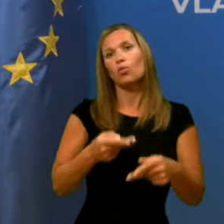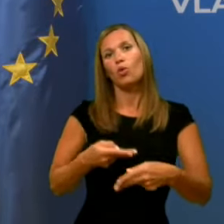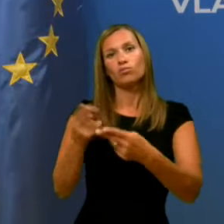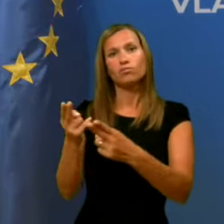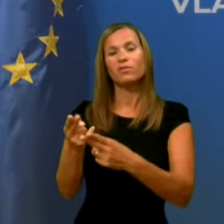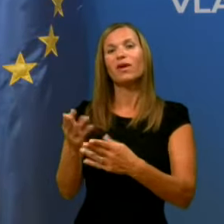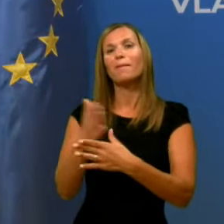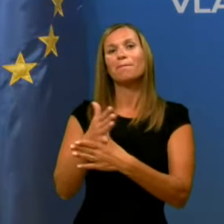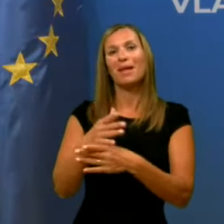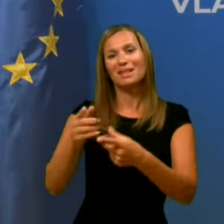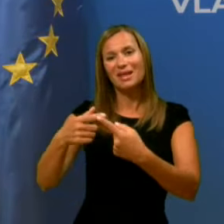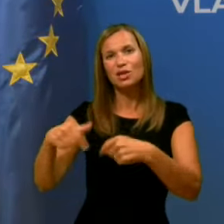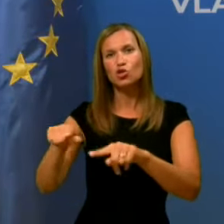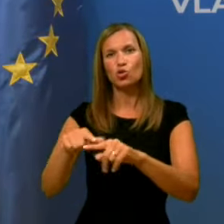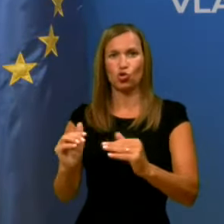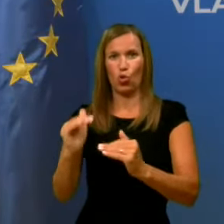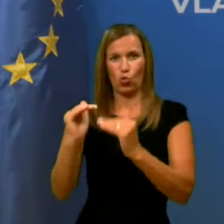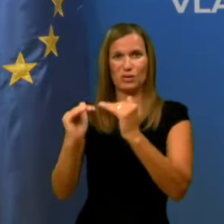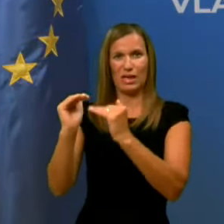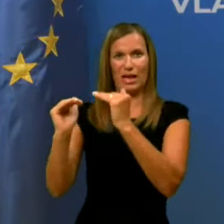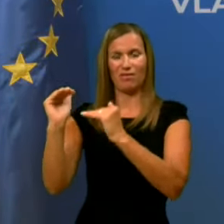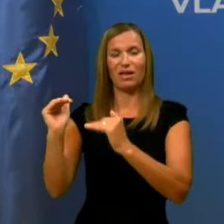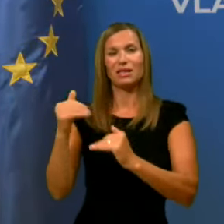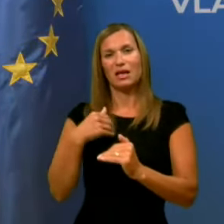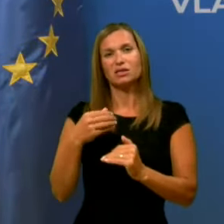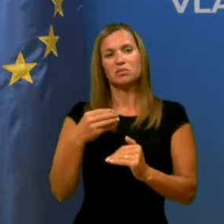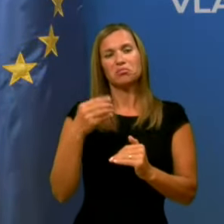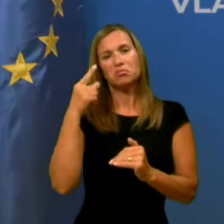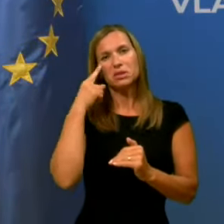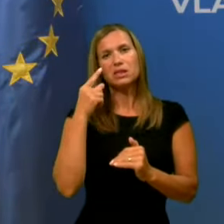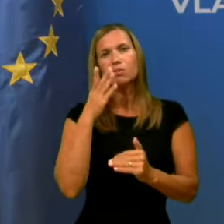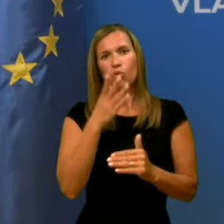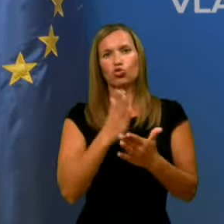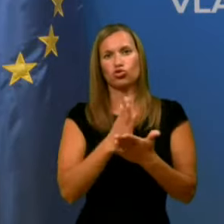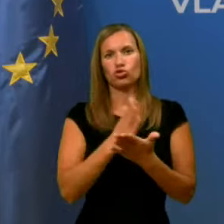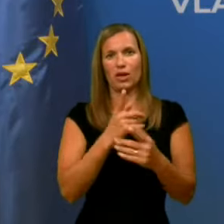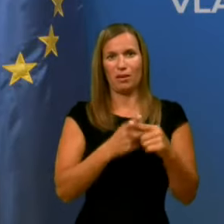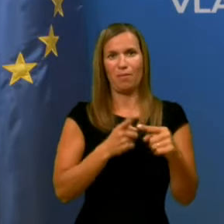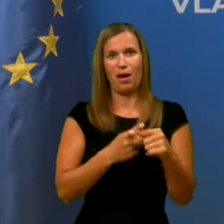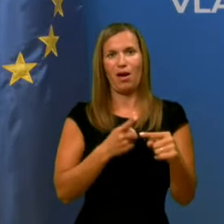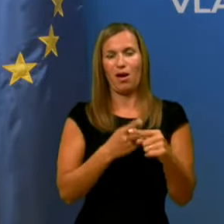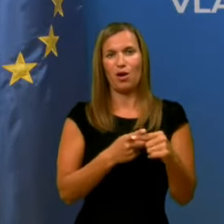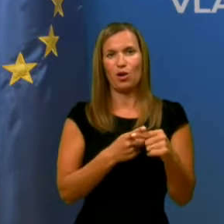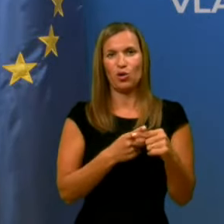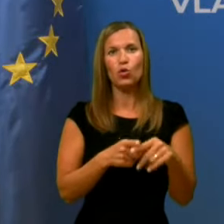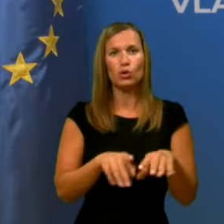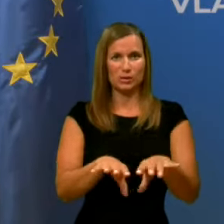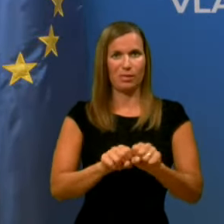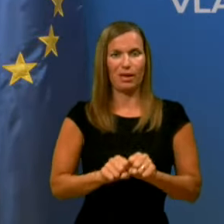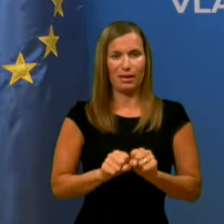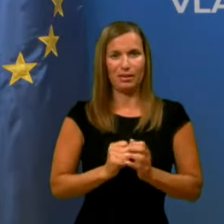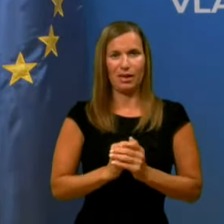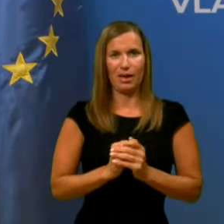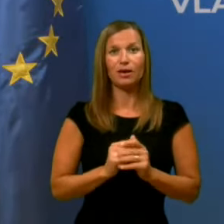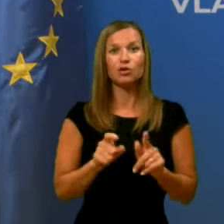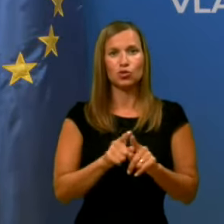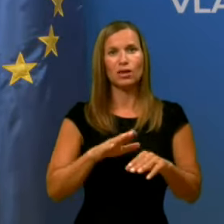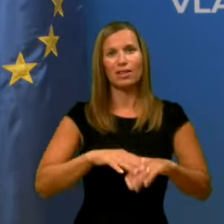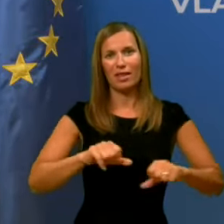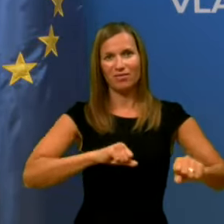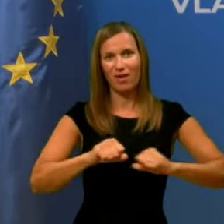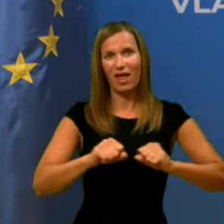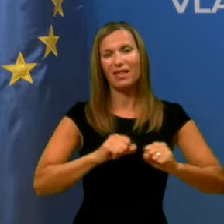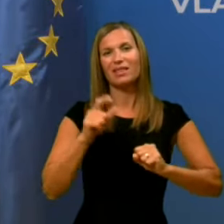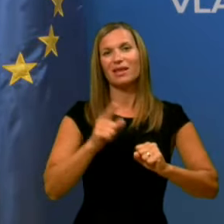medresorsko sklajevanje in se nadejem, da bo res že k malo sedaj sprejeta tudi na vladi